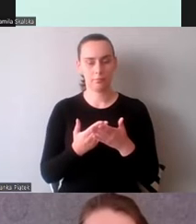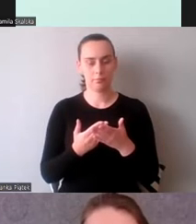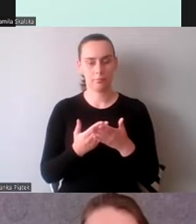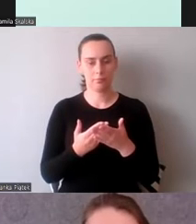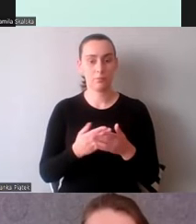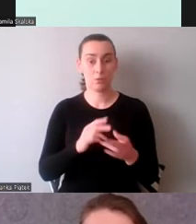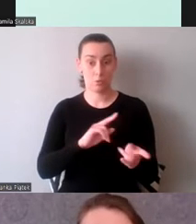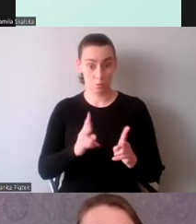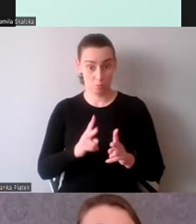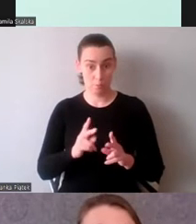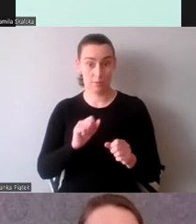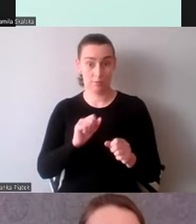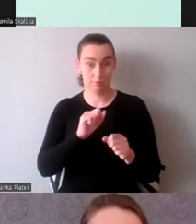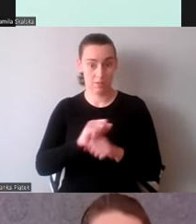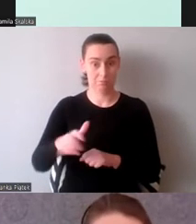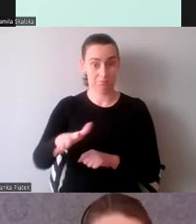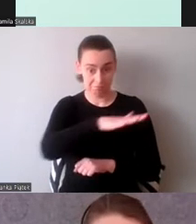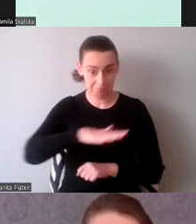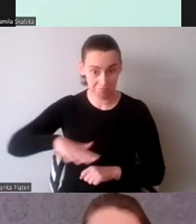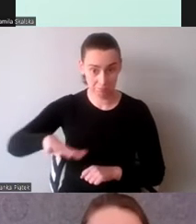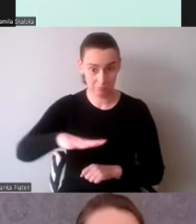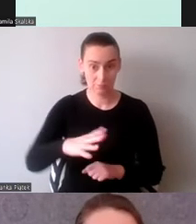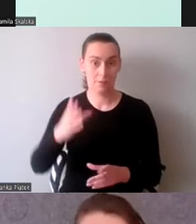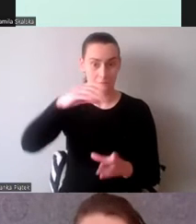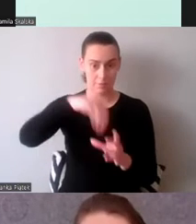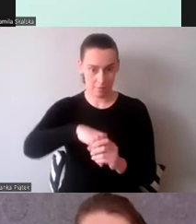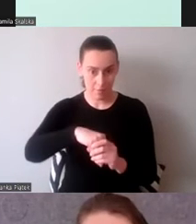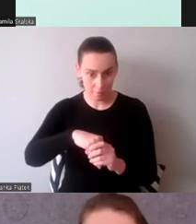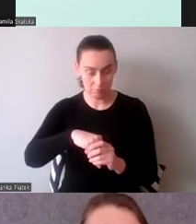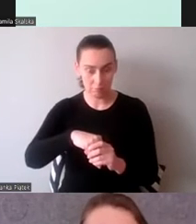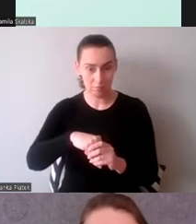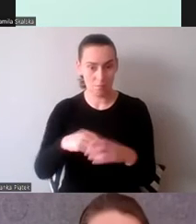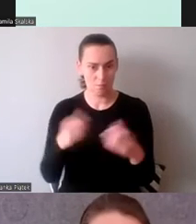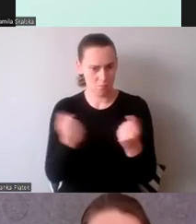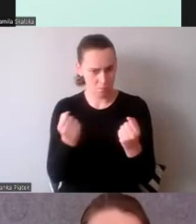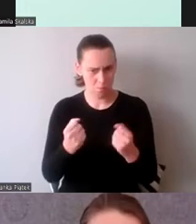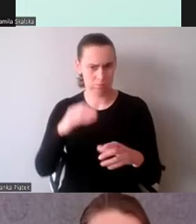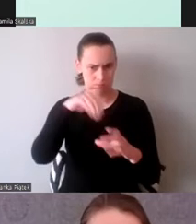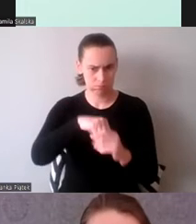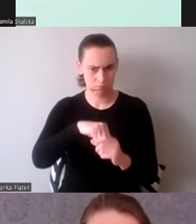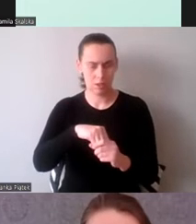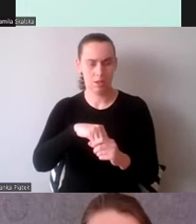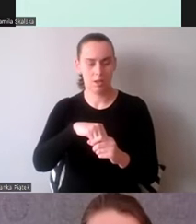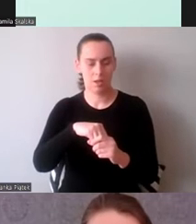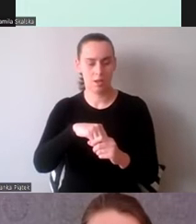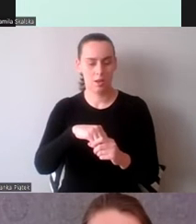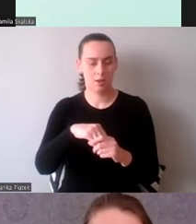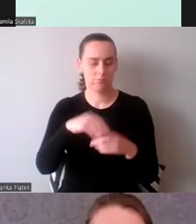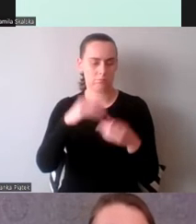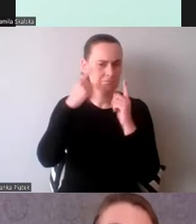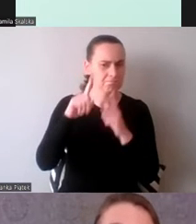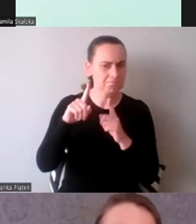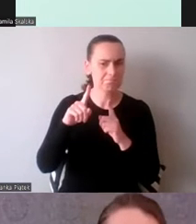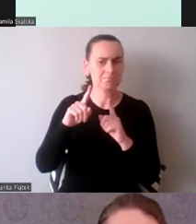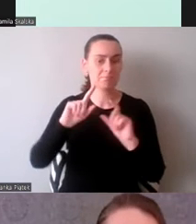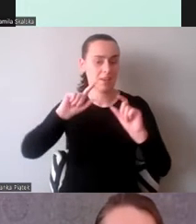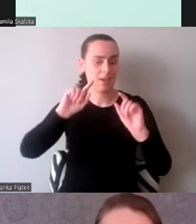uczestniczy bardzo w tej rozmowie, zwraca uwagę na to, w jaki sposób